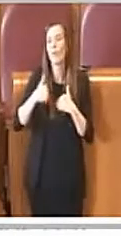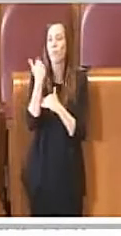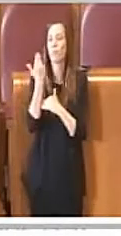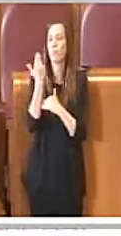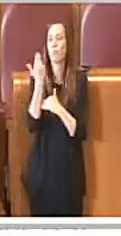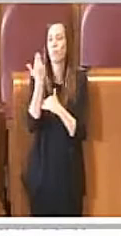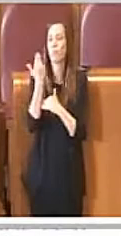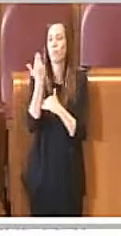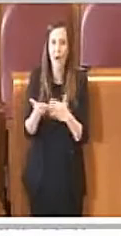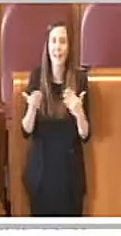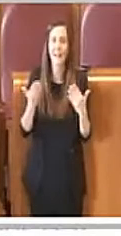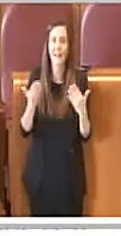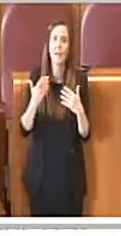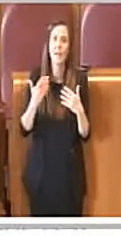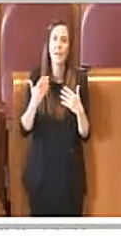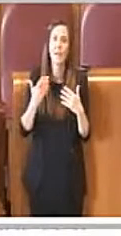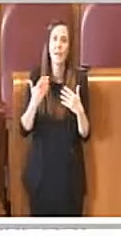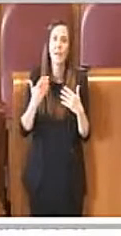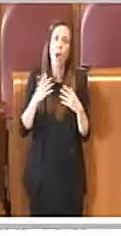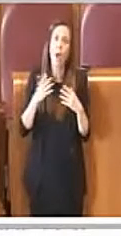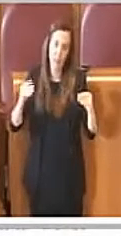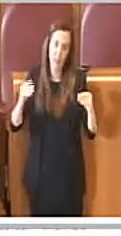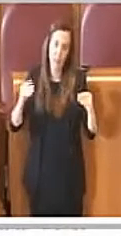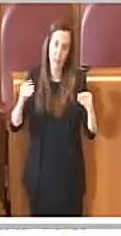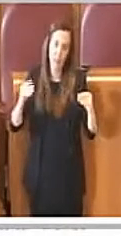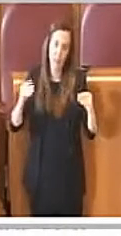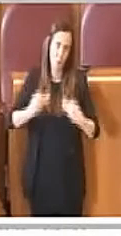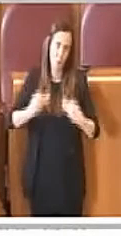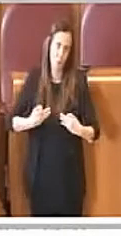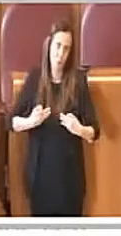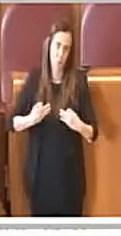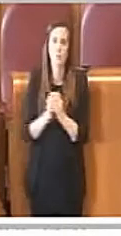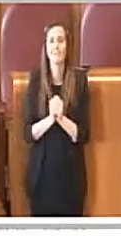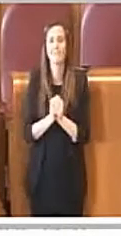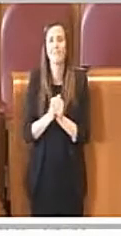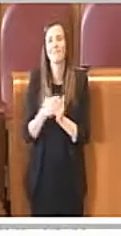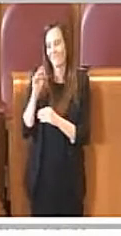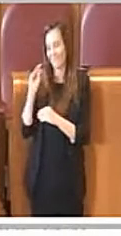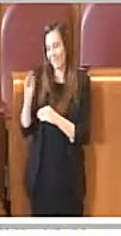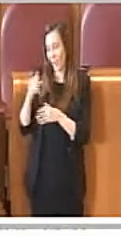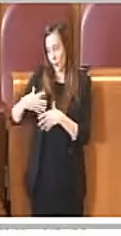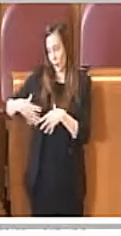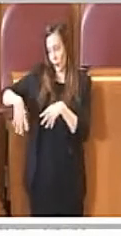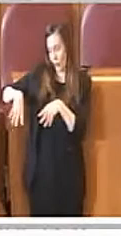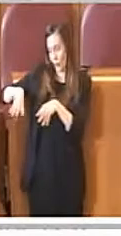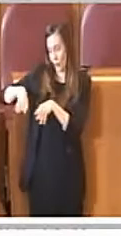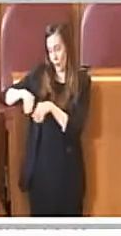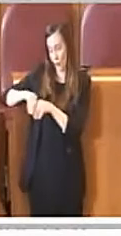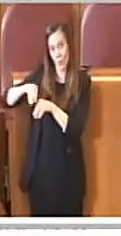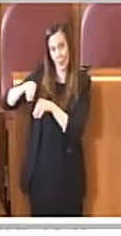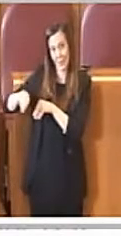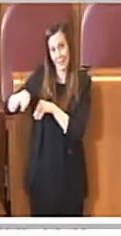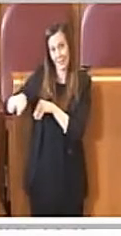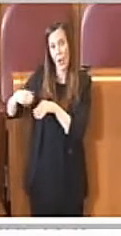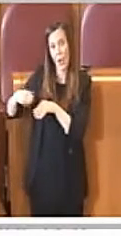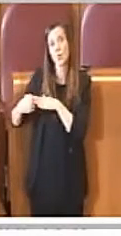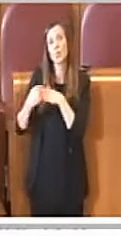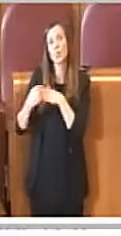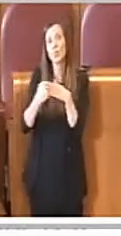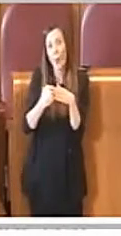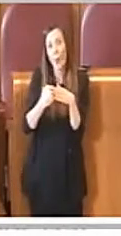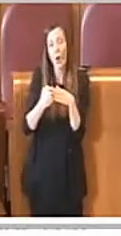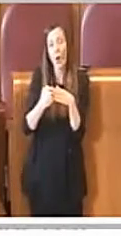fatti con degli arredi decorosi. Ecco che chiediamo anche che alla giunta che il supporto, venga dato